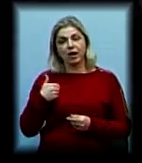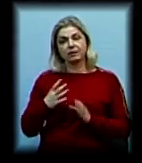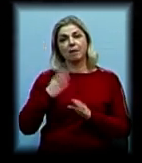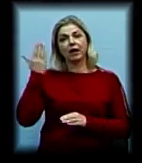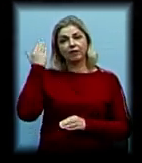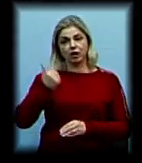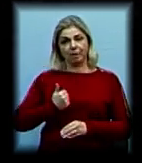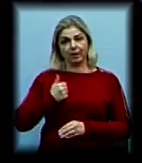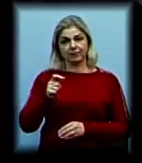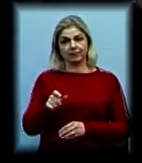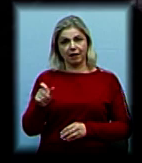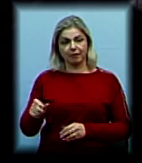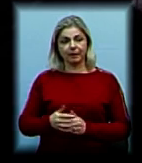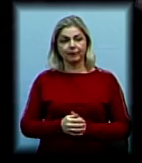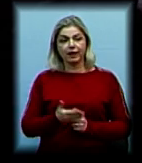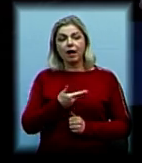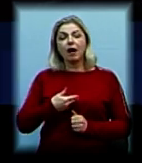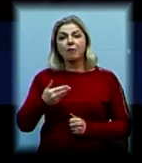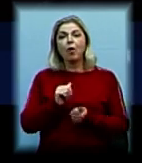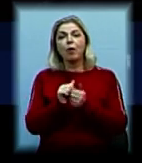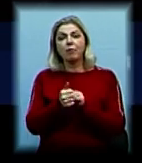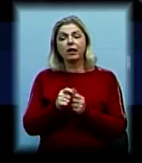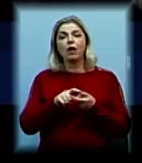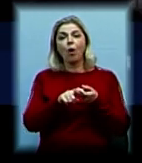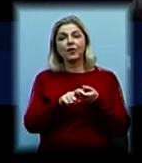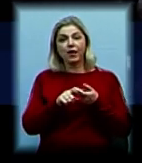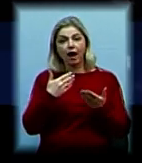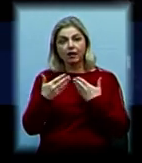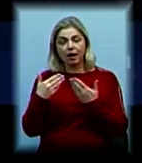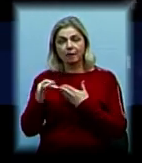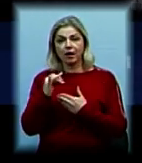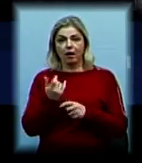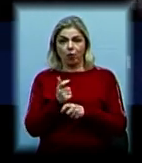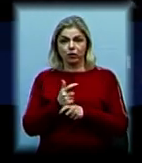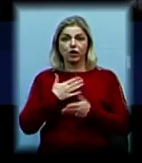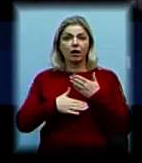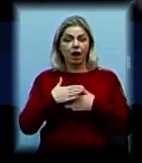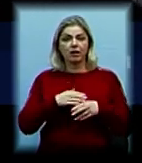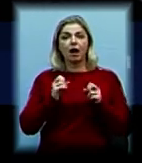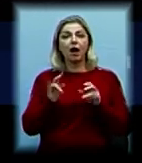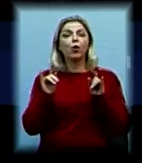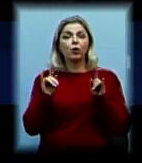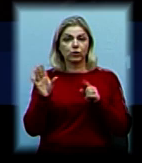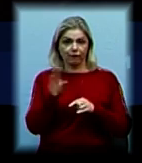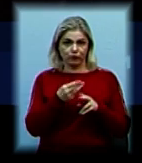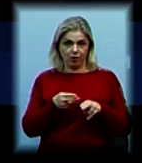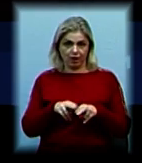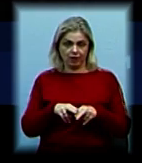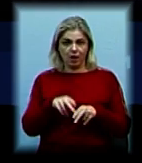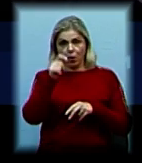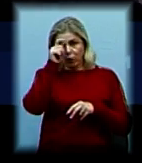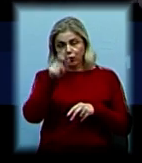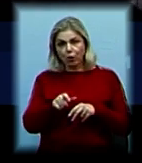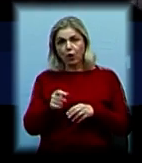бійцям. Ми тут обмінюємося контактами, які ми дивимося, і щиро радіємо, наскільки круто це все є. Хлопці